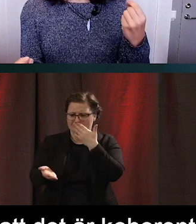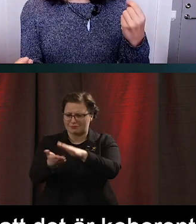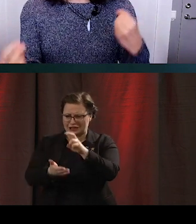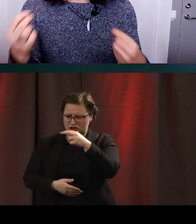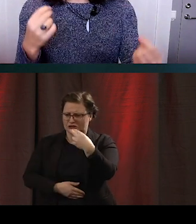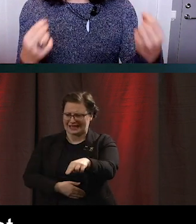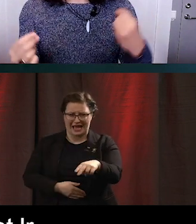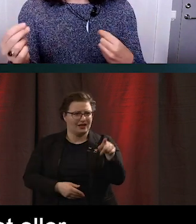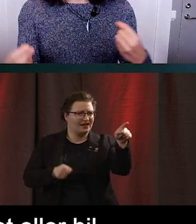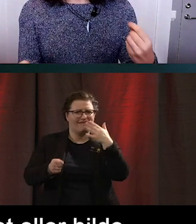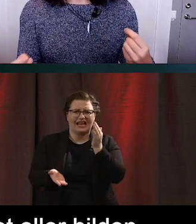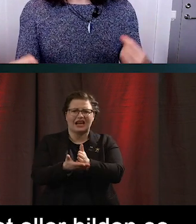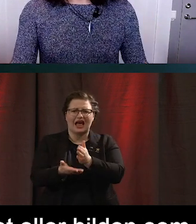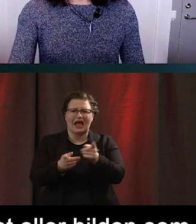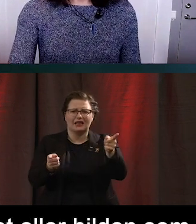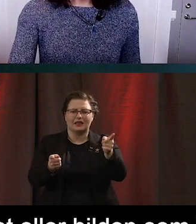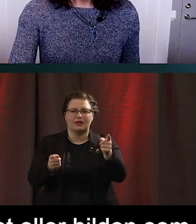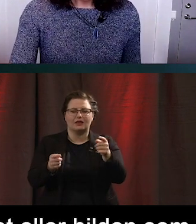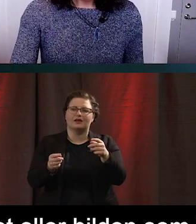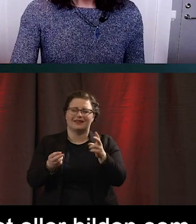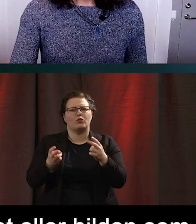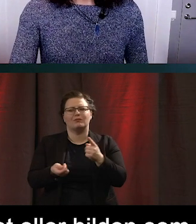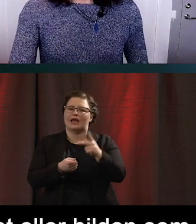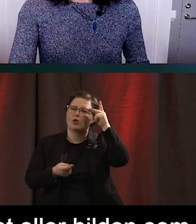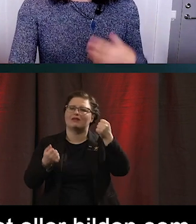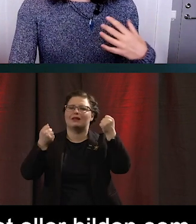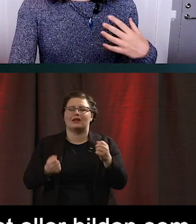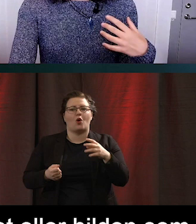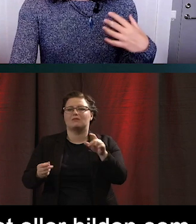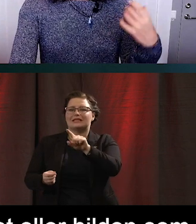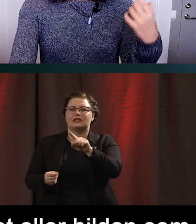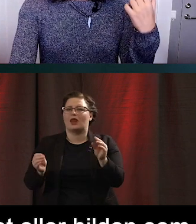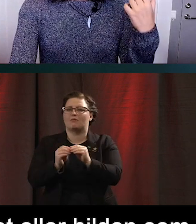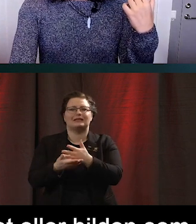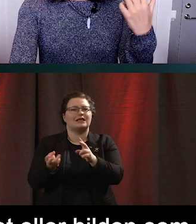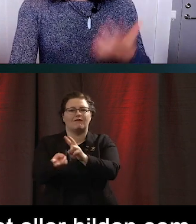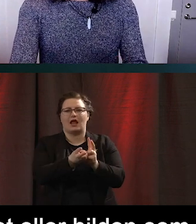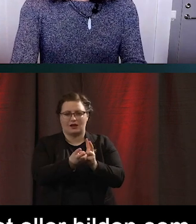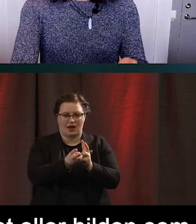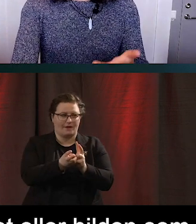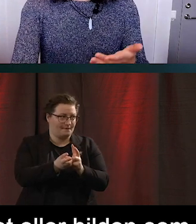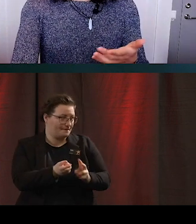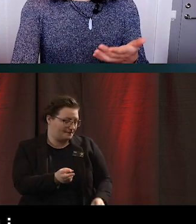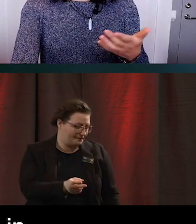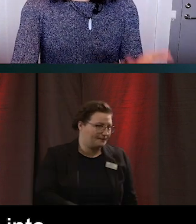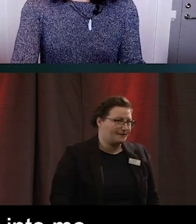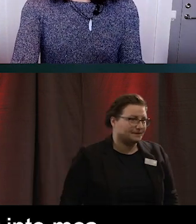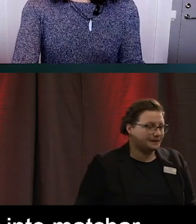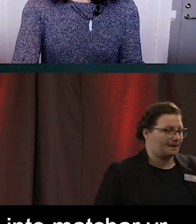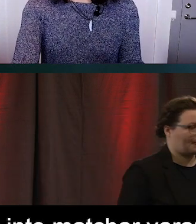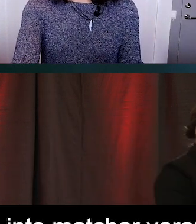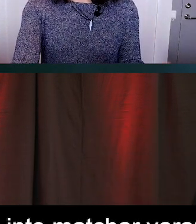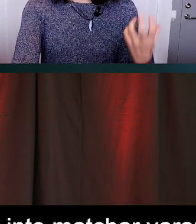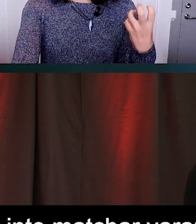signaler inte matchar varandra. Och som sagt, samhällets och